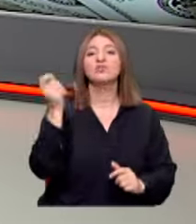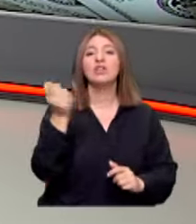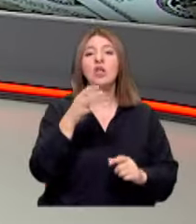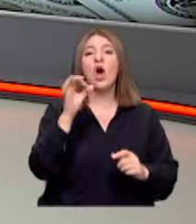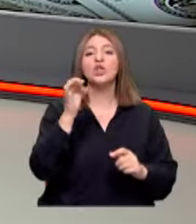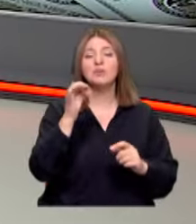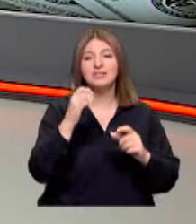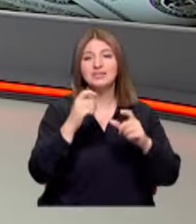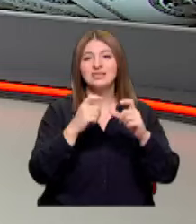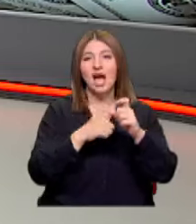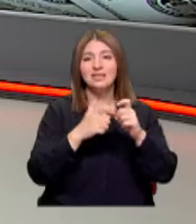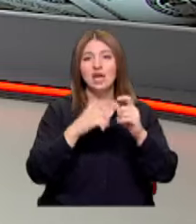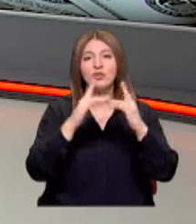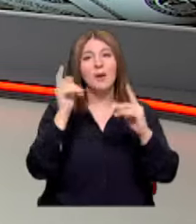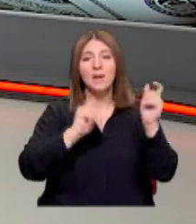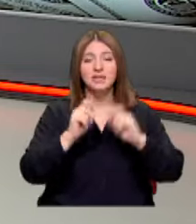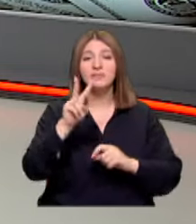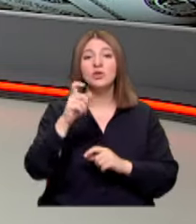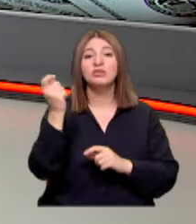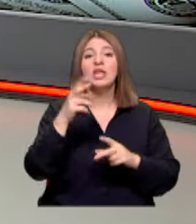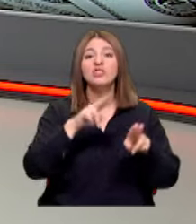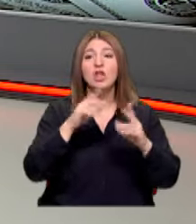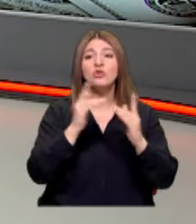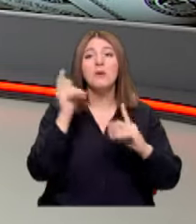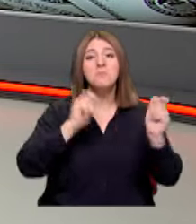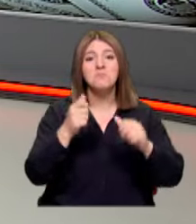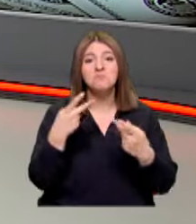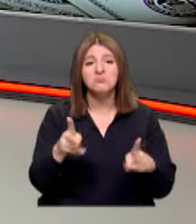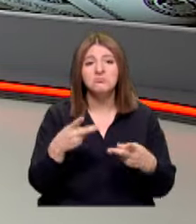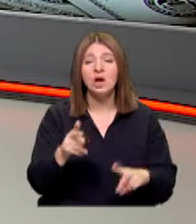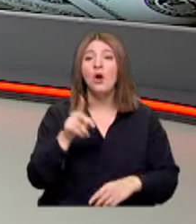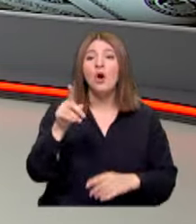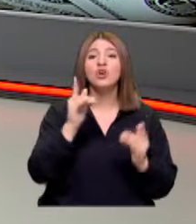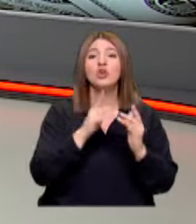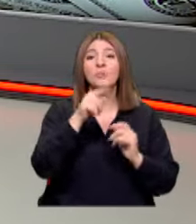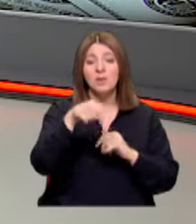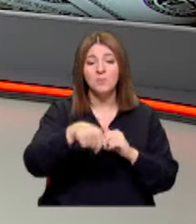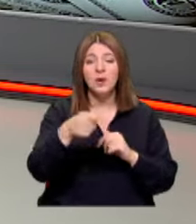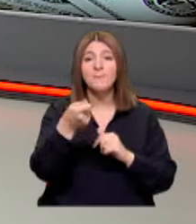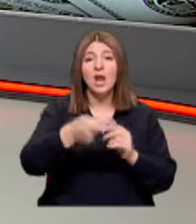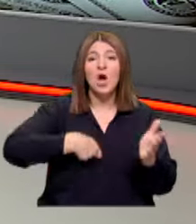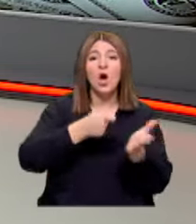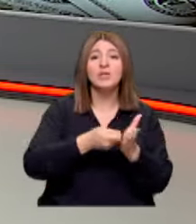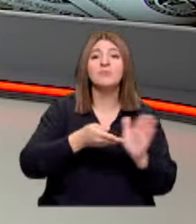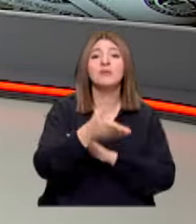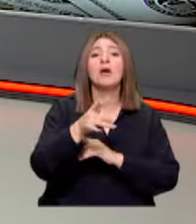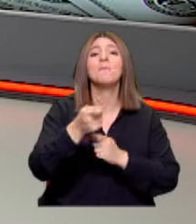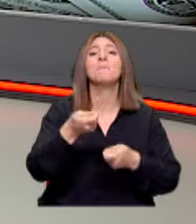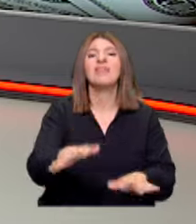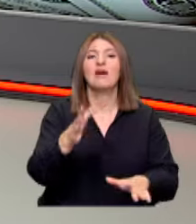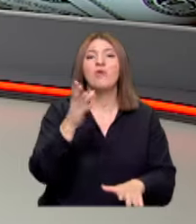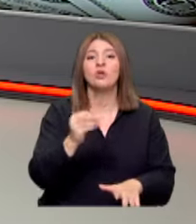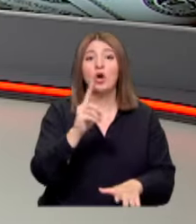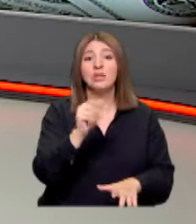Gazi Köprüsü yapardık 29 adet Çanakkale Köprüsü yapardık O köprülerden bugün para ödeyip de geçmezdik